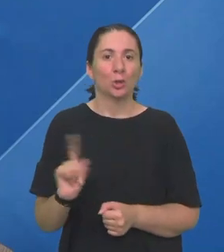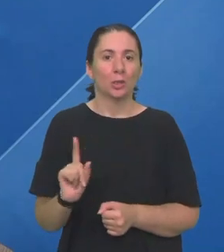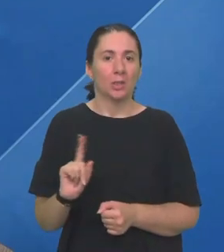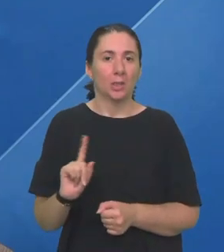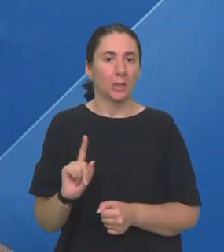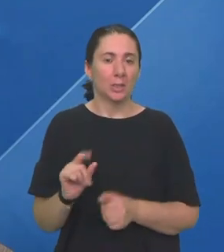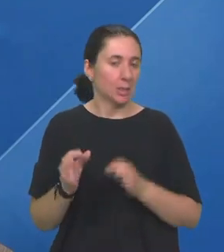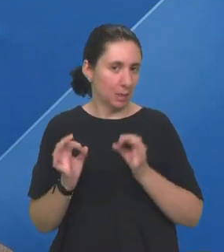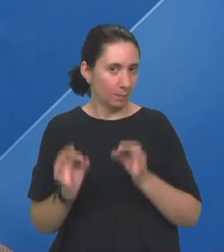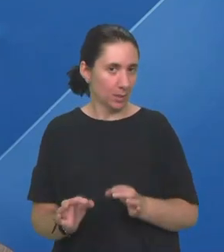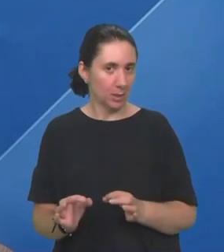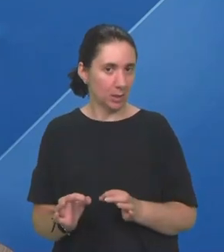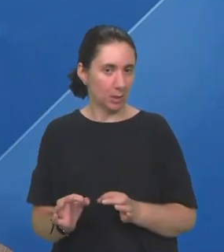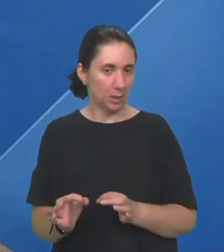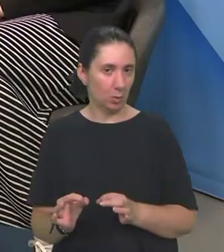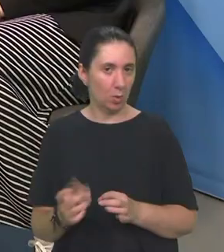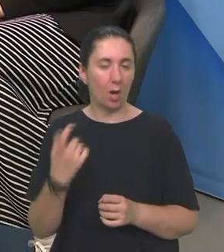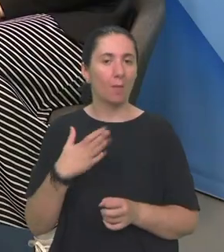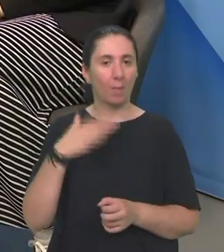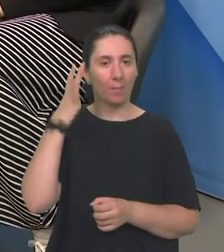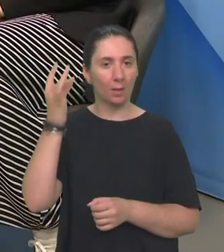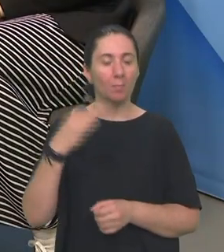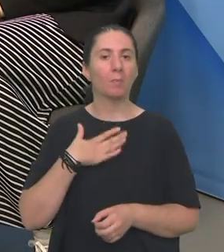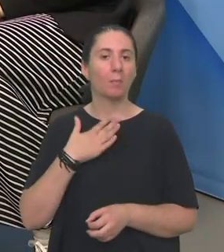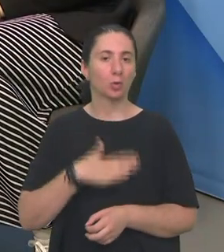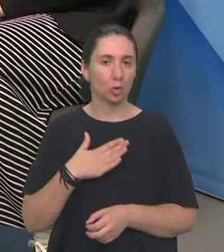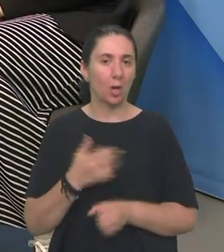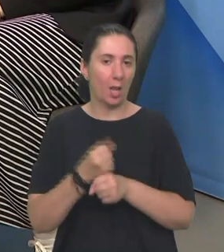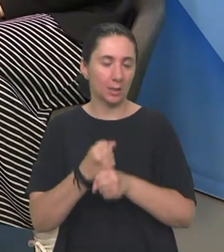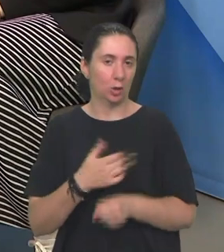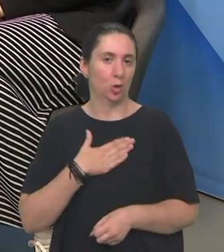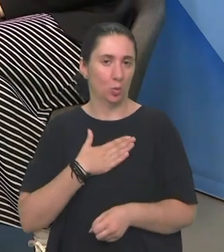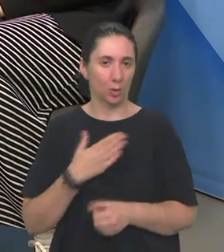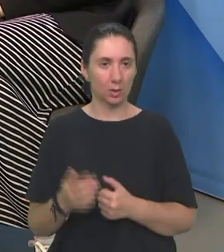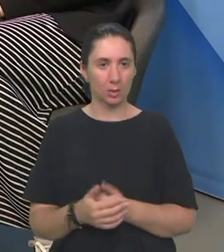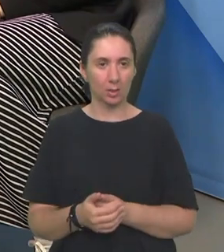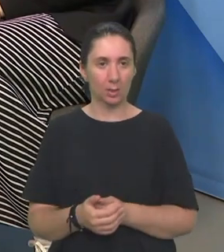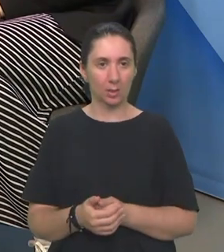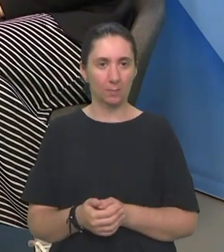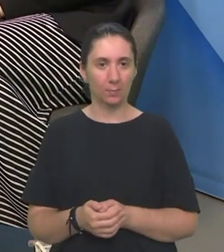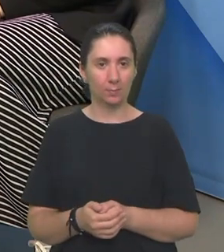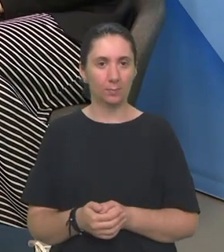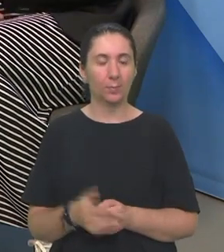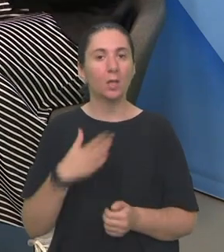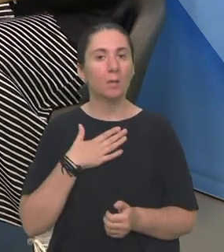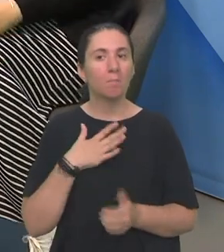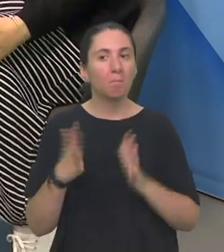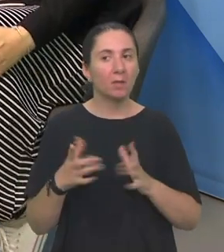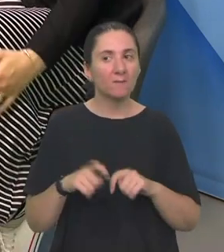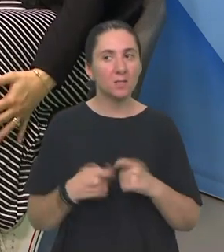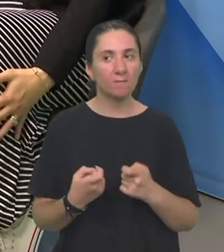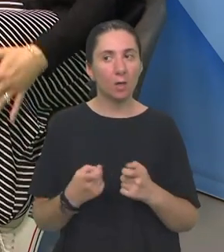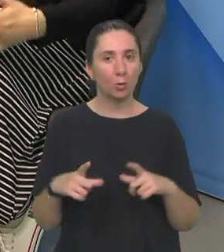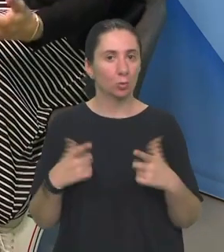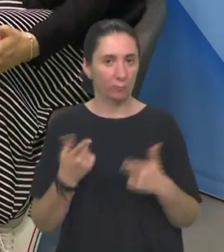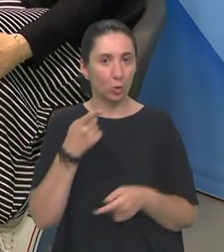baš sigurna Ali imam ideja, imam želja, ali zadržat ću za sebe Ima li možda nekih stvari u